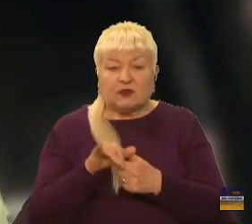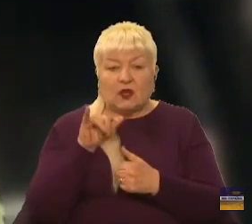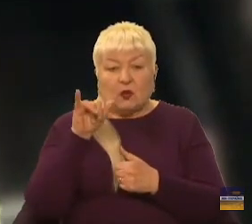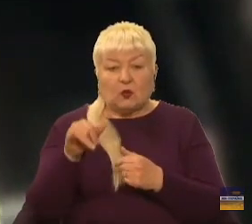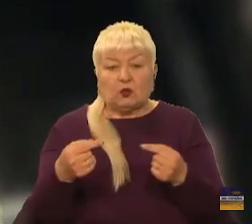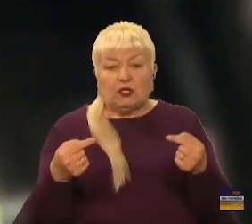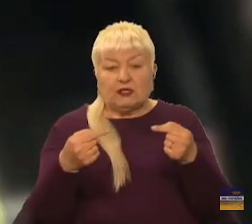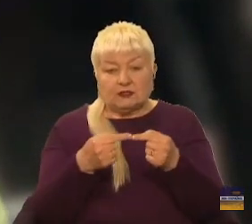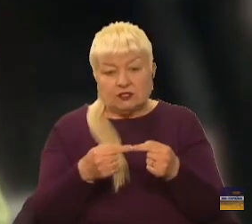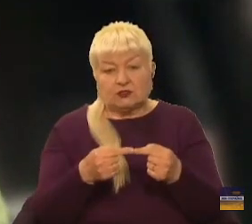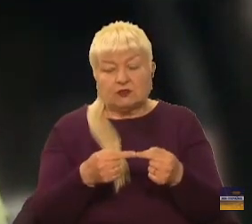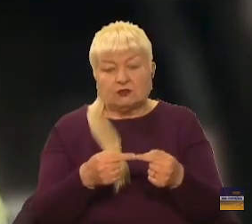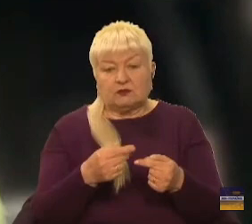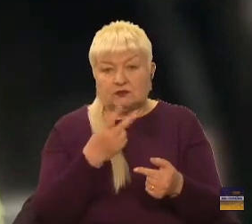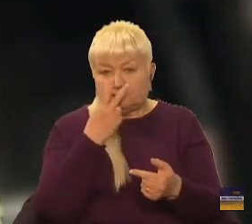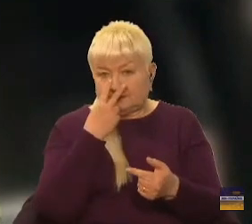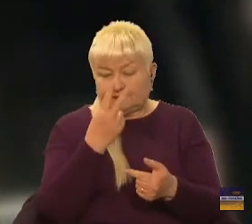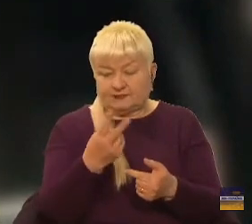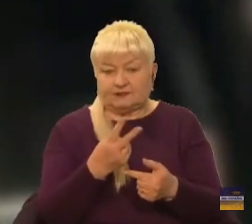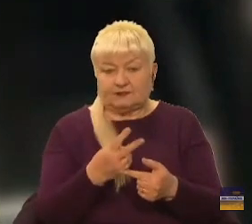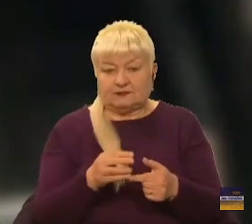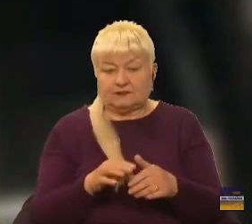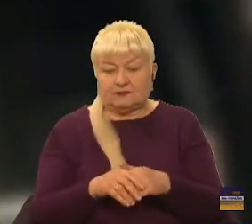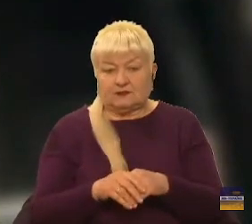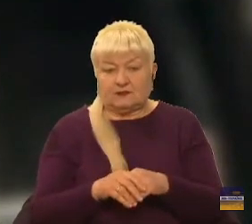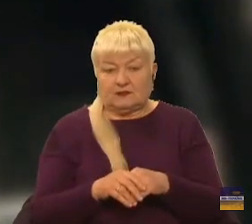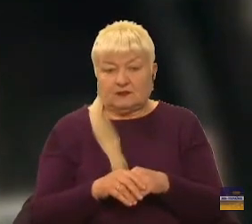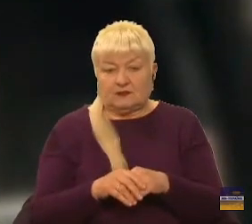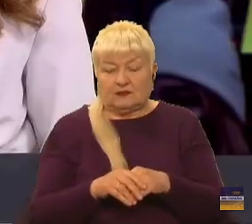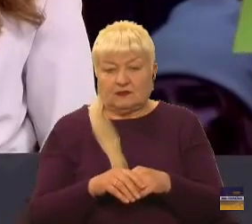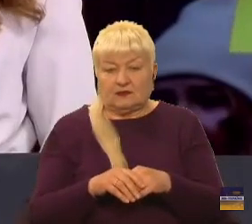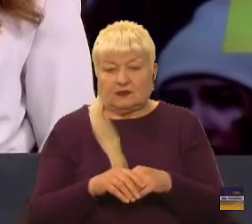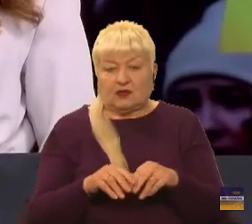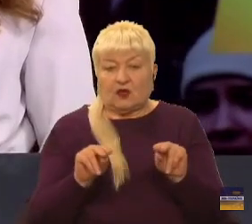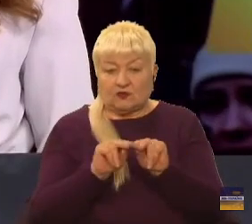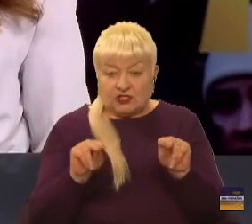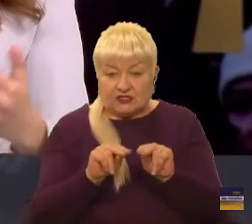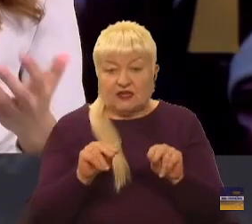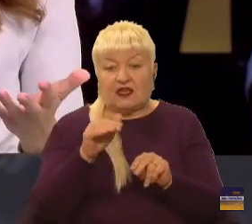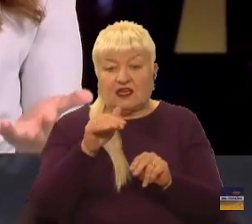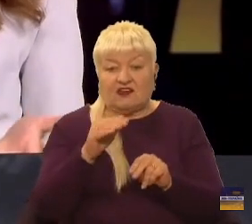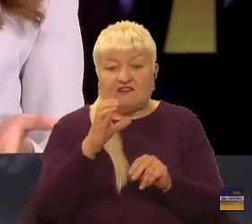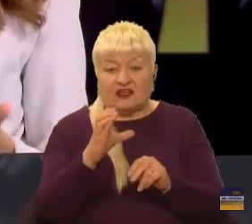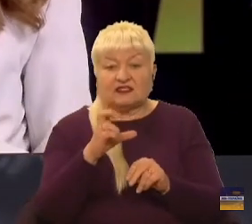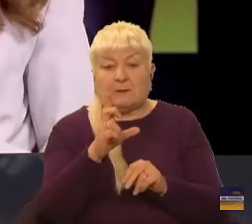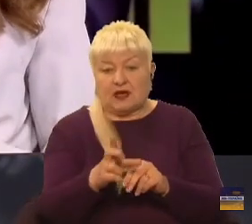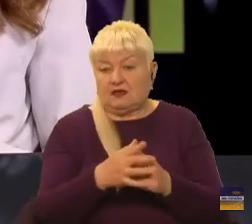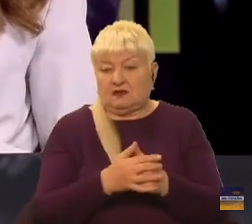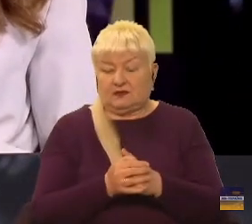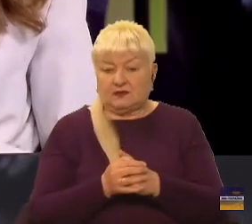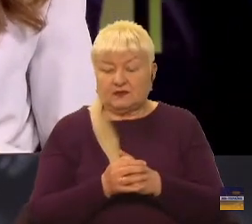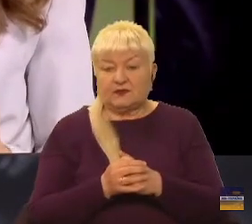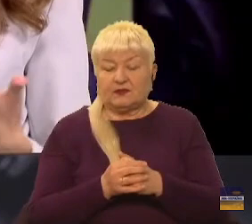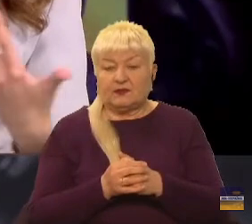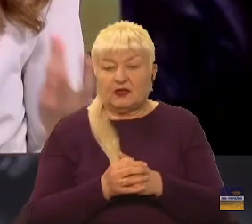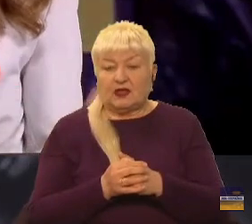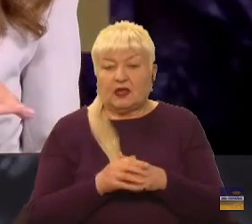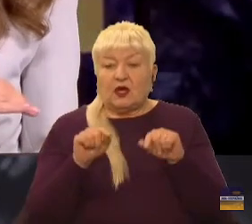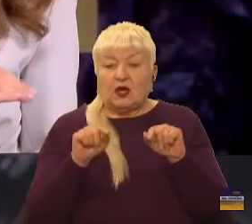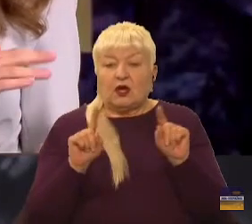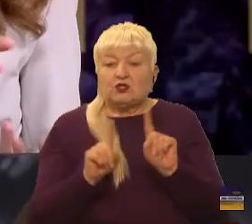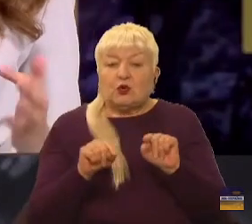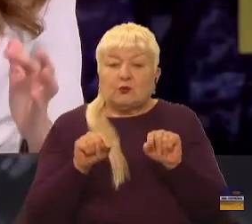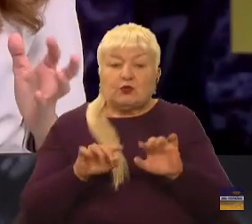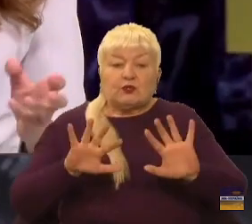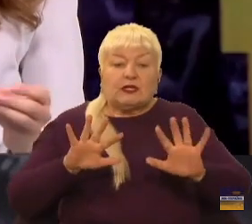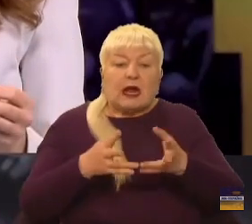чітко просліджується. Вчителі ФСБ. Пане Олександре, щоб раптом хтось